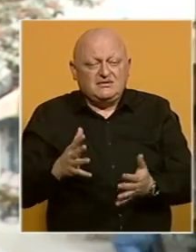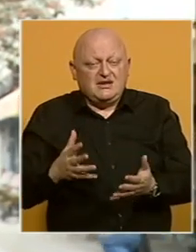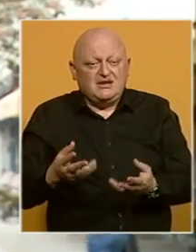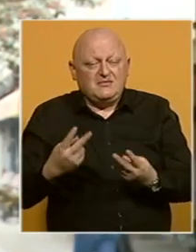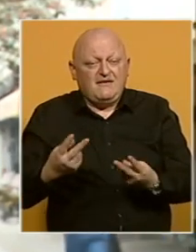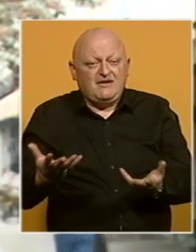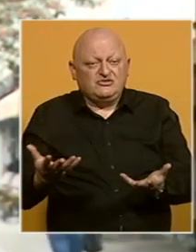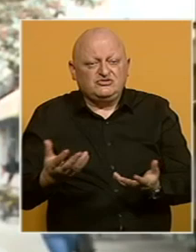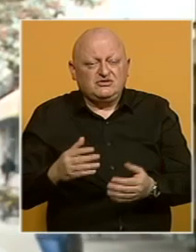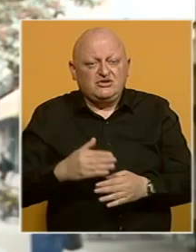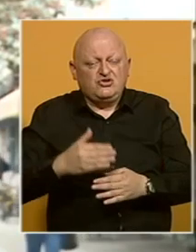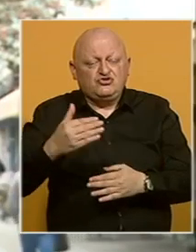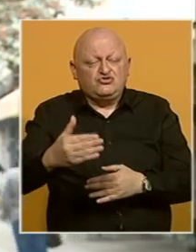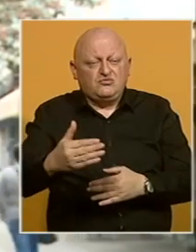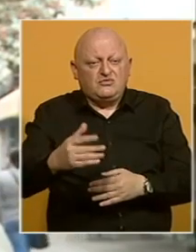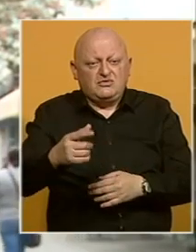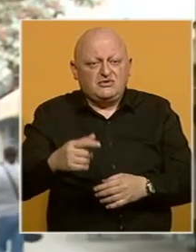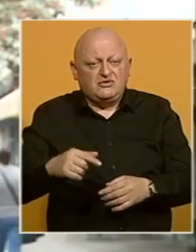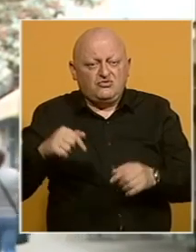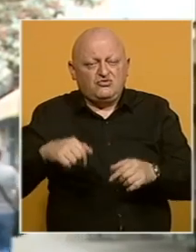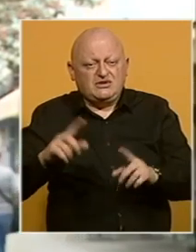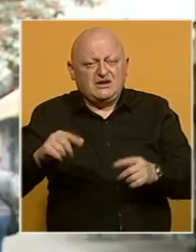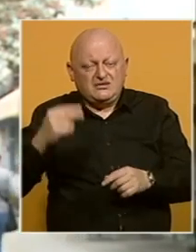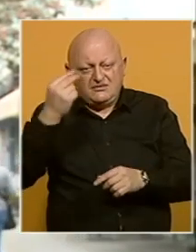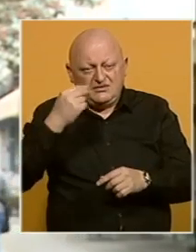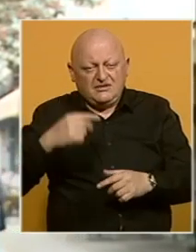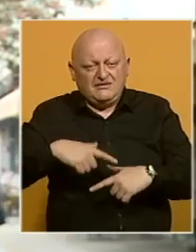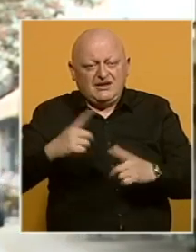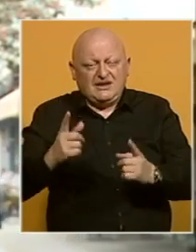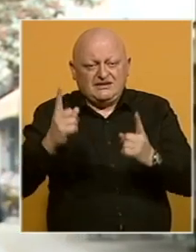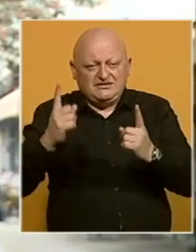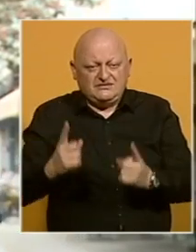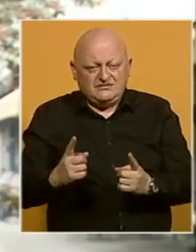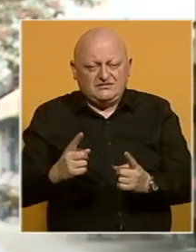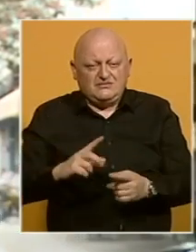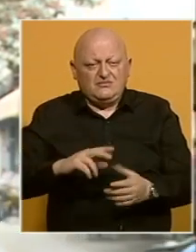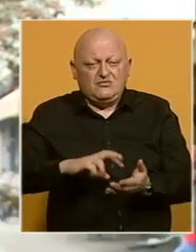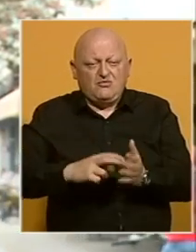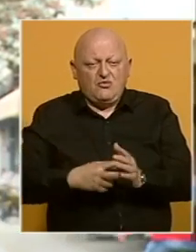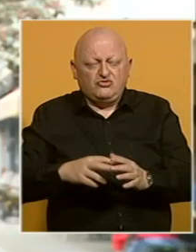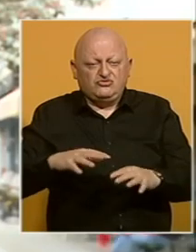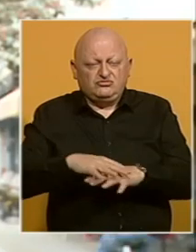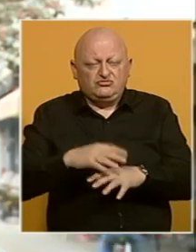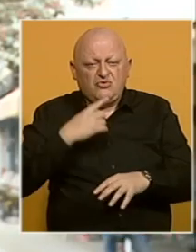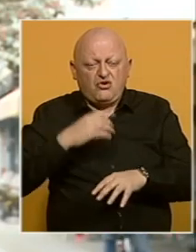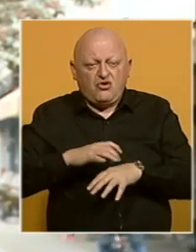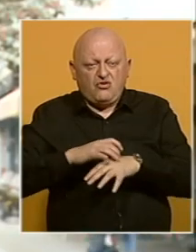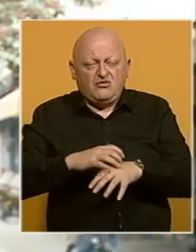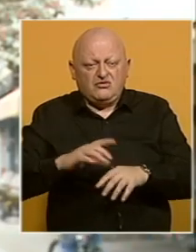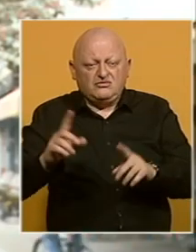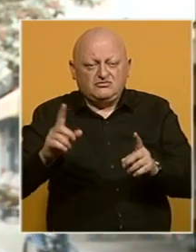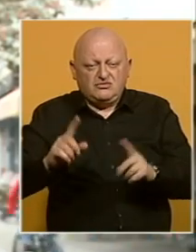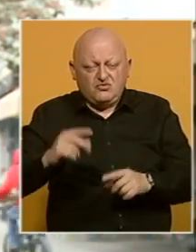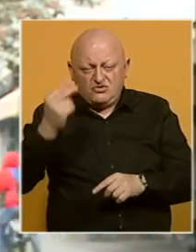ostupanja, a untar RS-a postoji i dalje jasan stav trenutne političke strukture koje rukvodi RS-om,